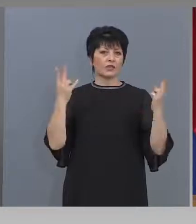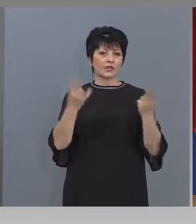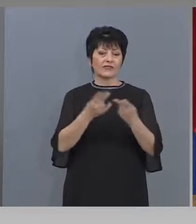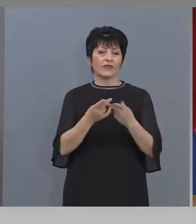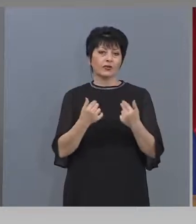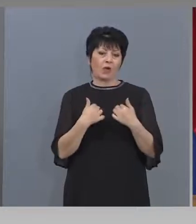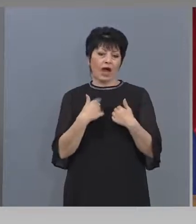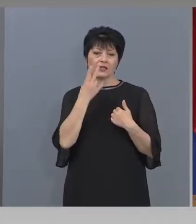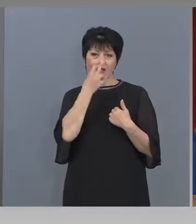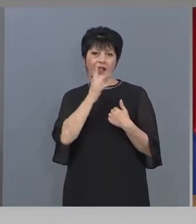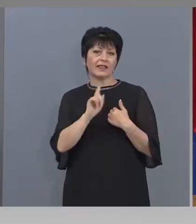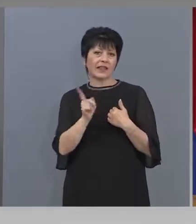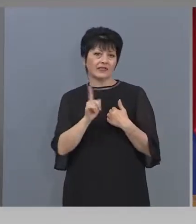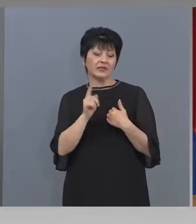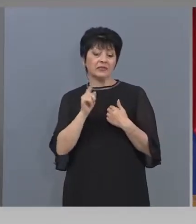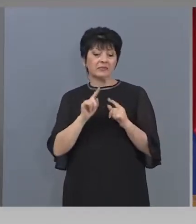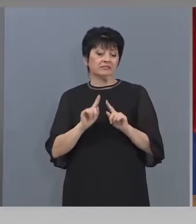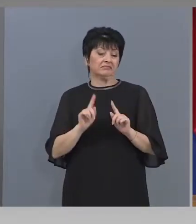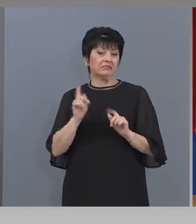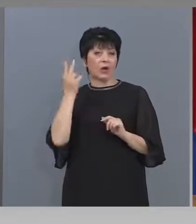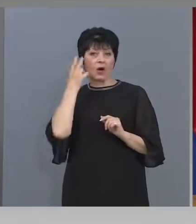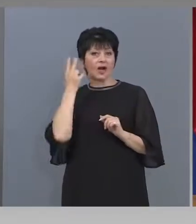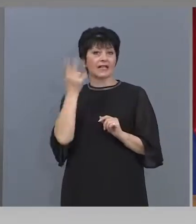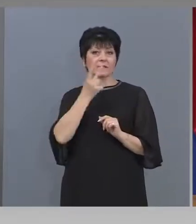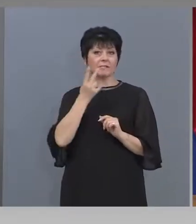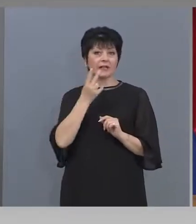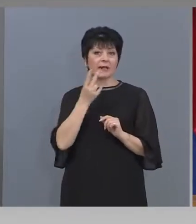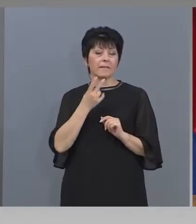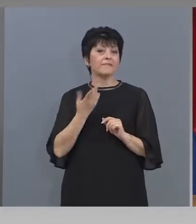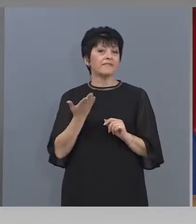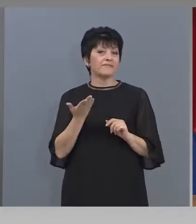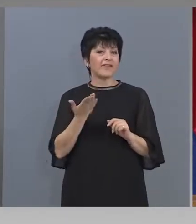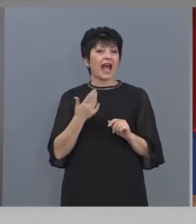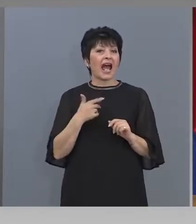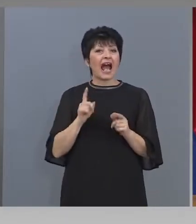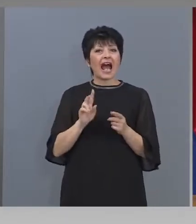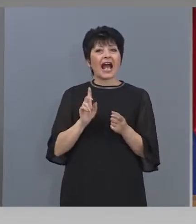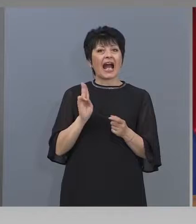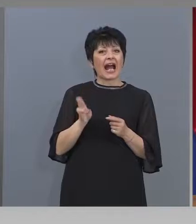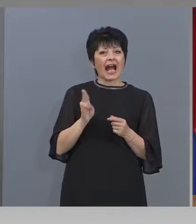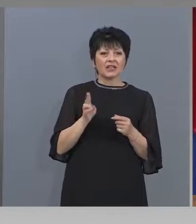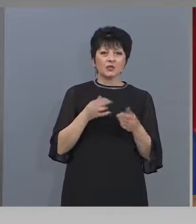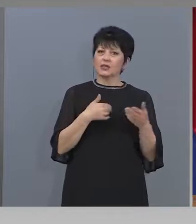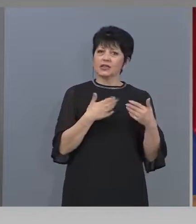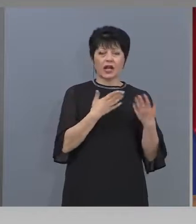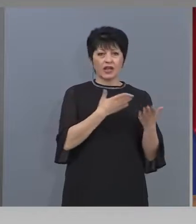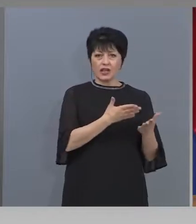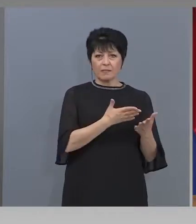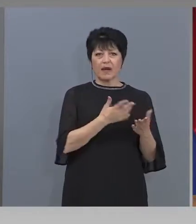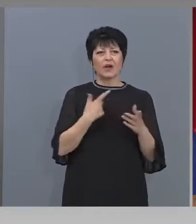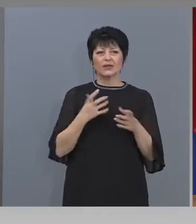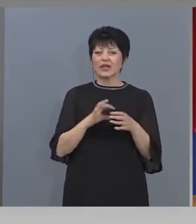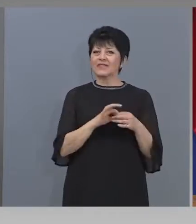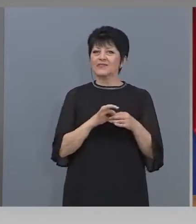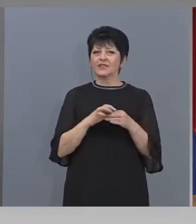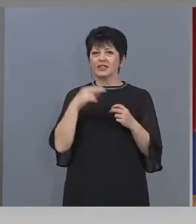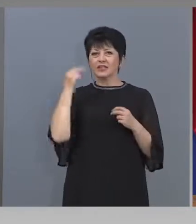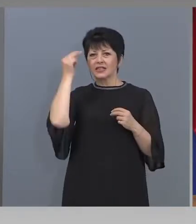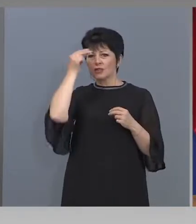Казус има с една къща, която е свързана с културата и изкуството на България и